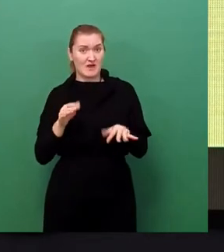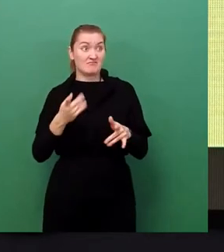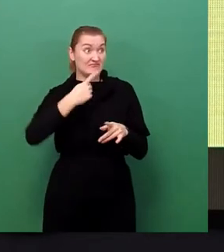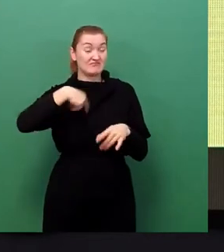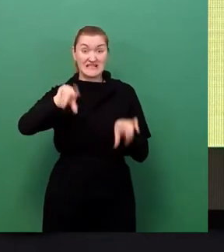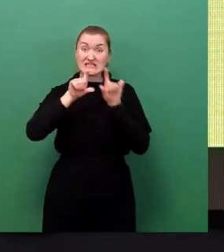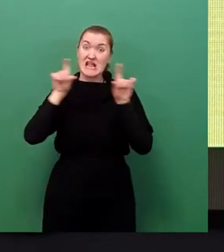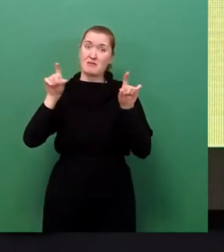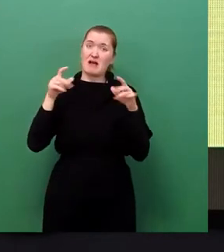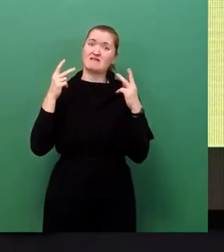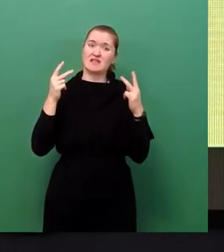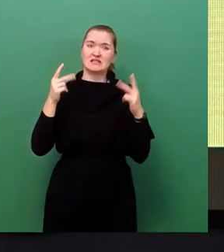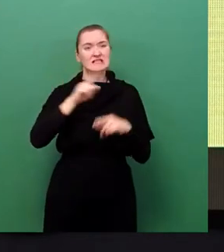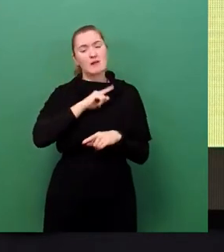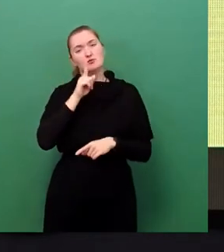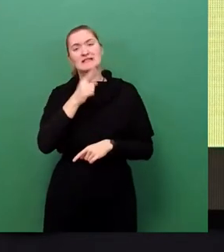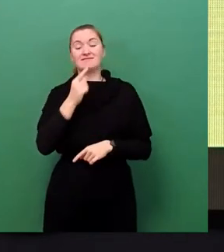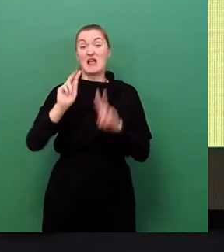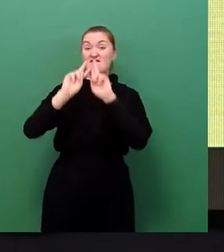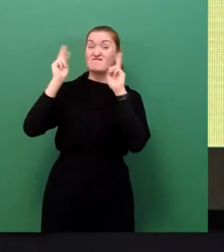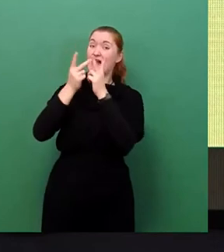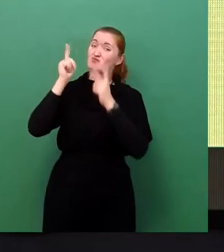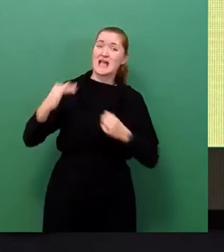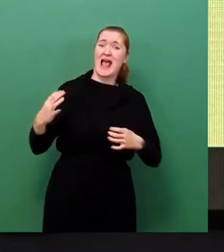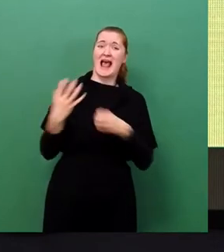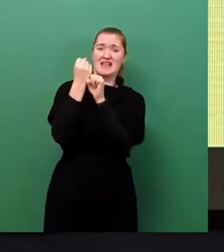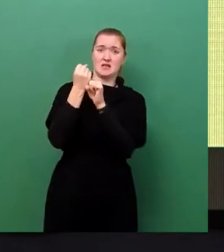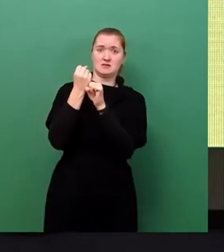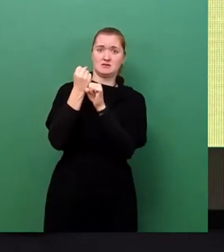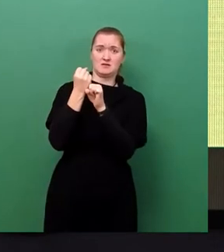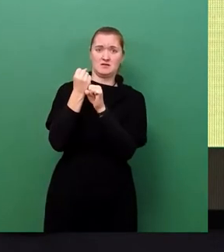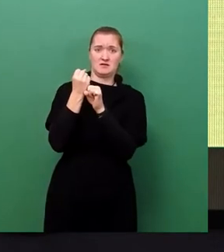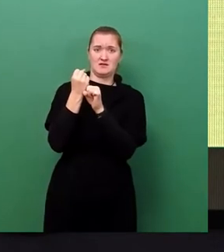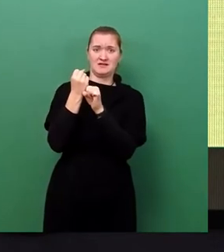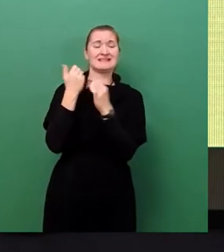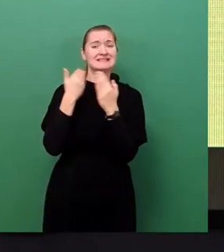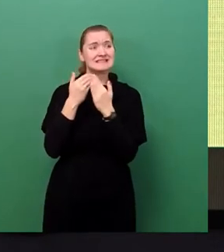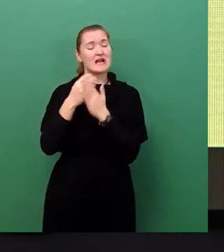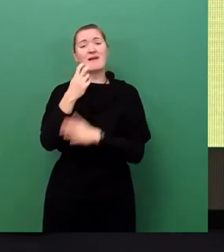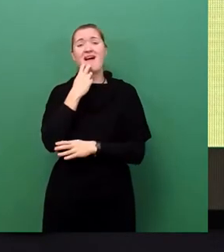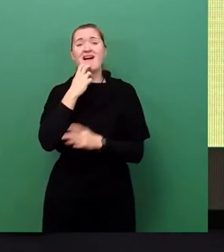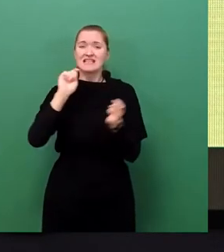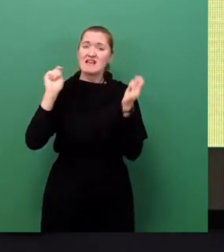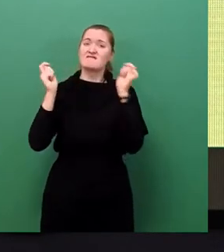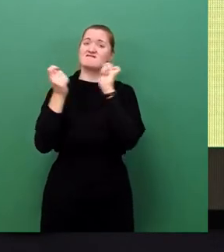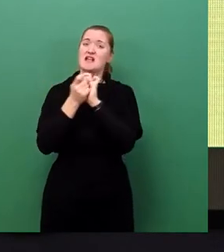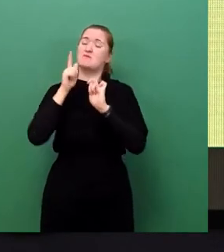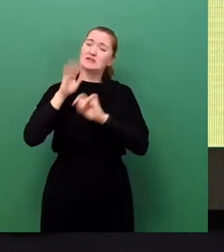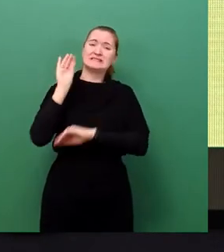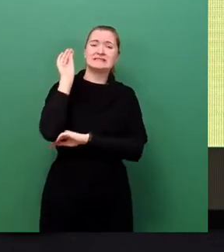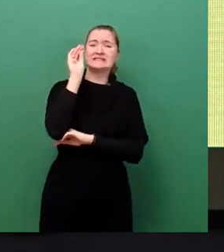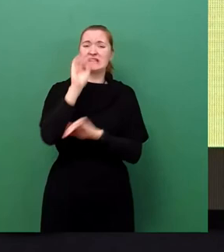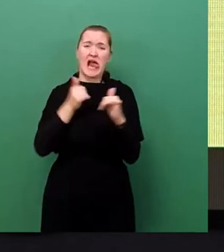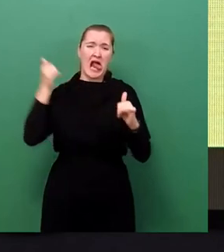sage es am Ende jetzt doch, diesen Erdball irgendwie retten. So, und deswegen müssen wir die Energiewende massivst nach vorne treiben. Dankeschön.